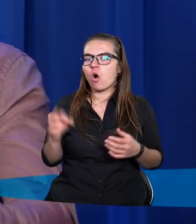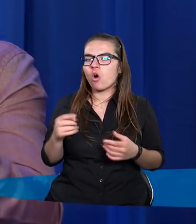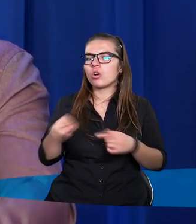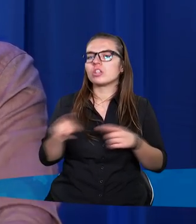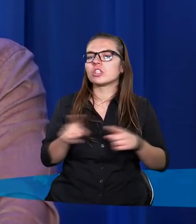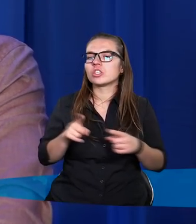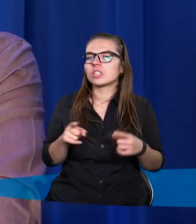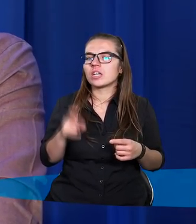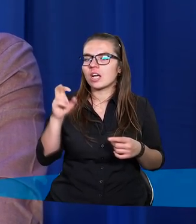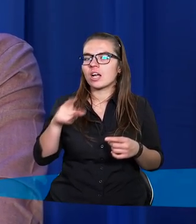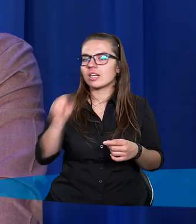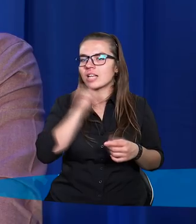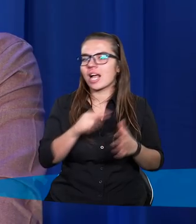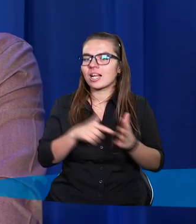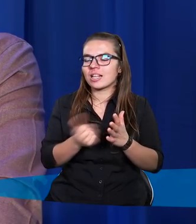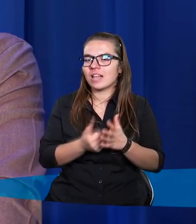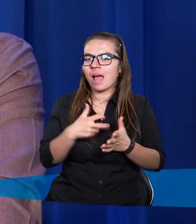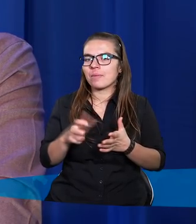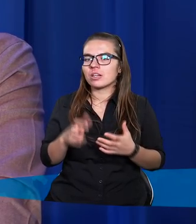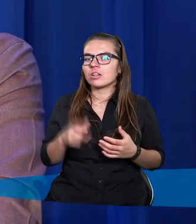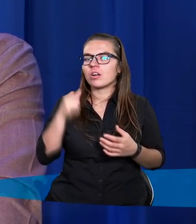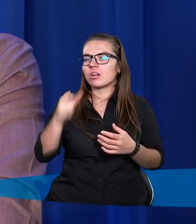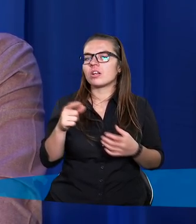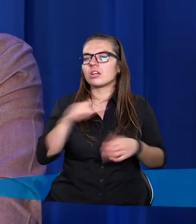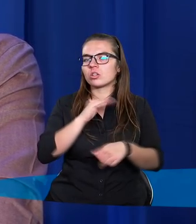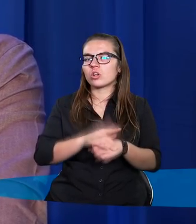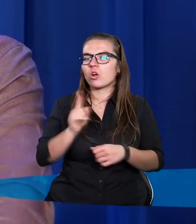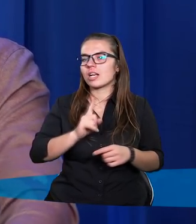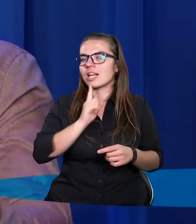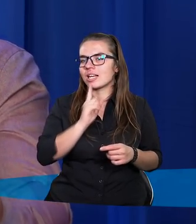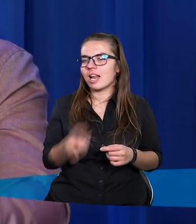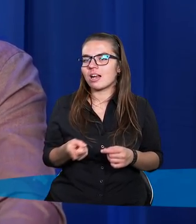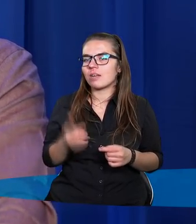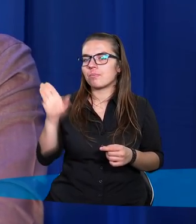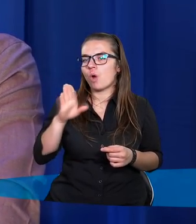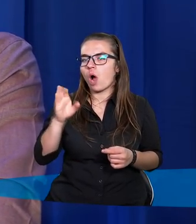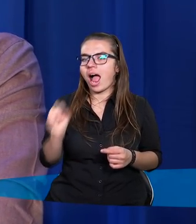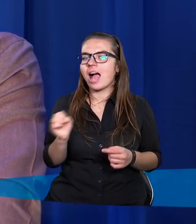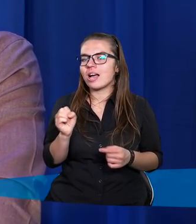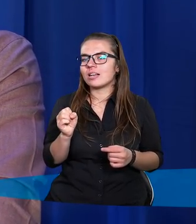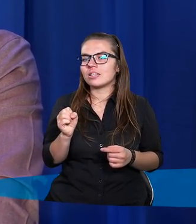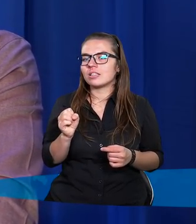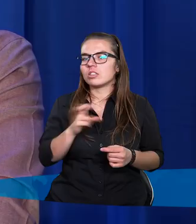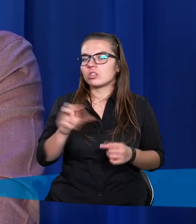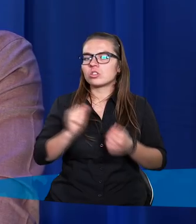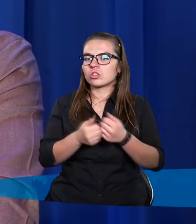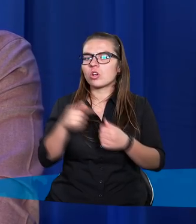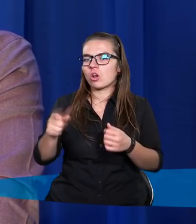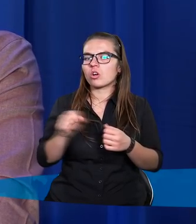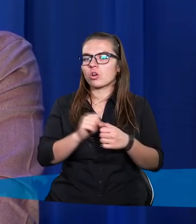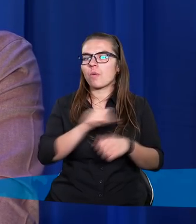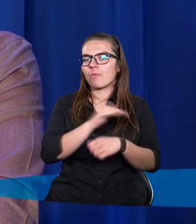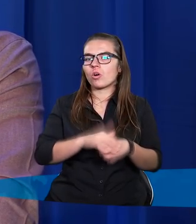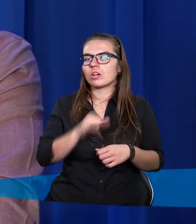chodzi o Stary Testament, często zgodne z zaleceniami Boga, czy są one do